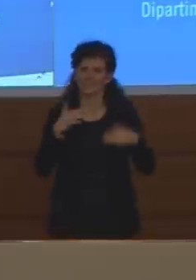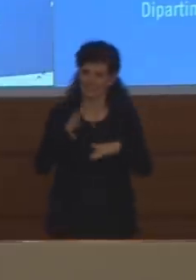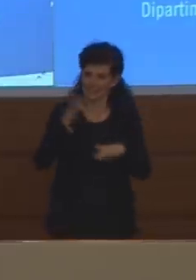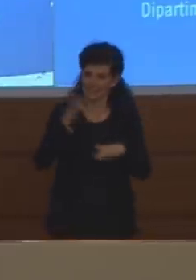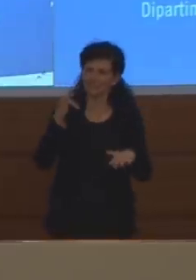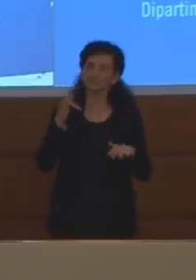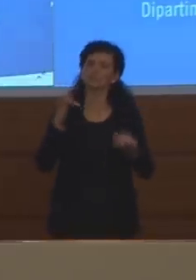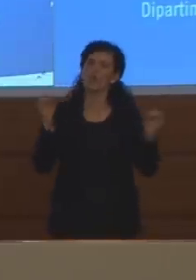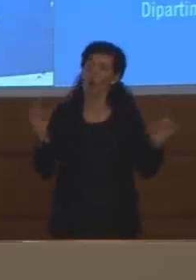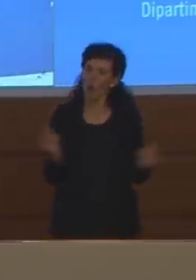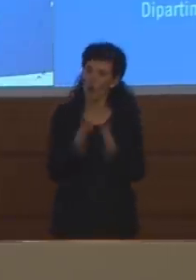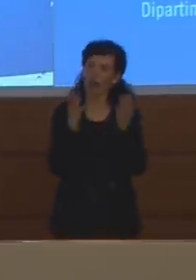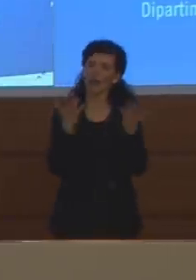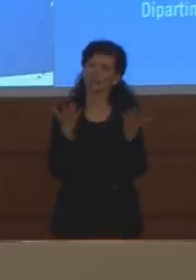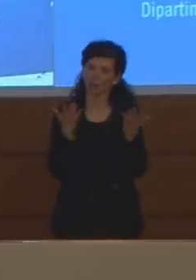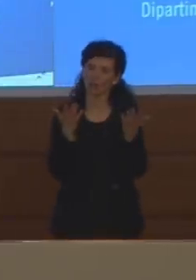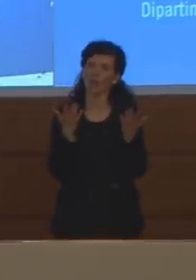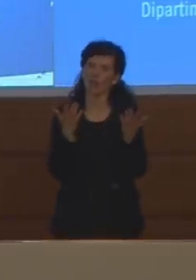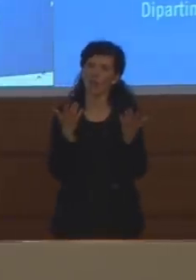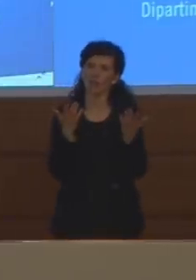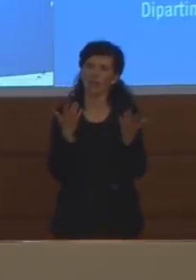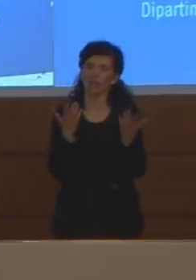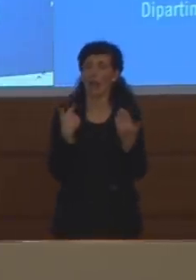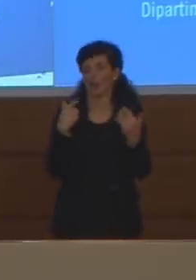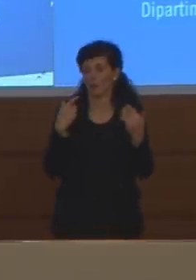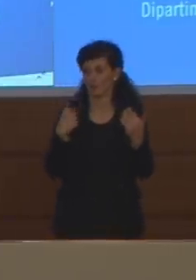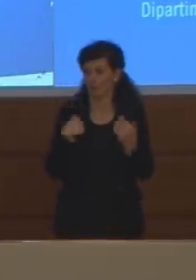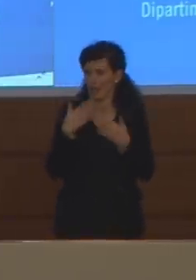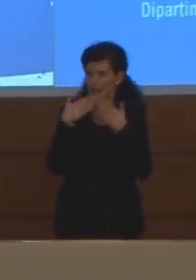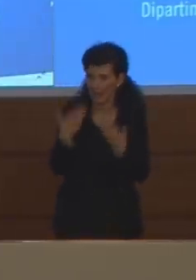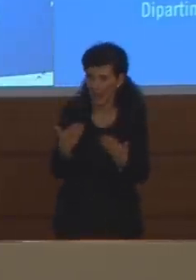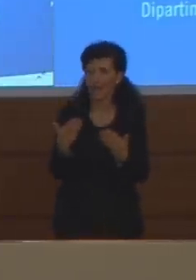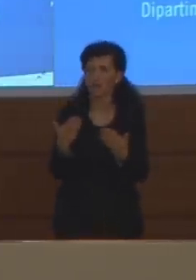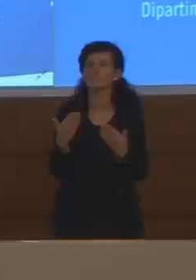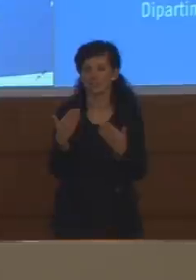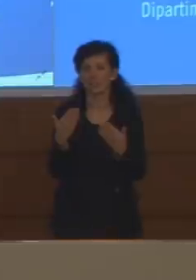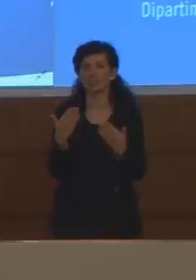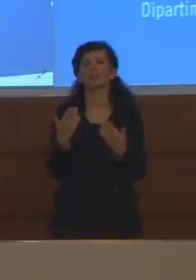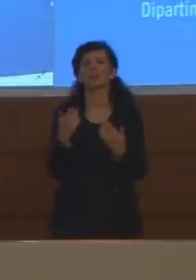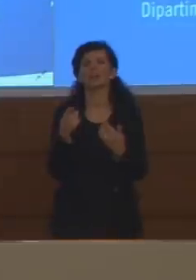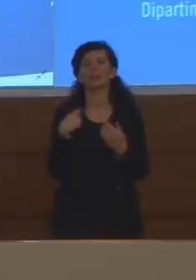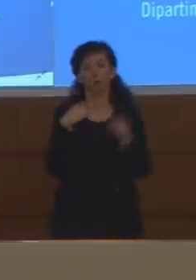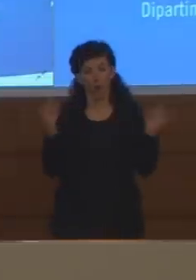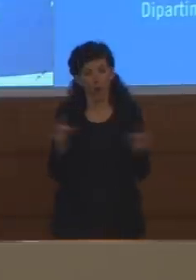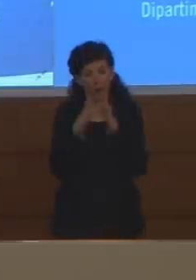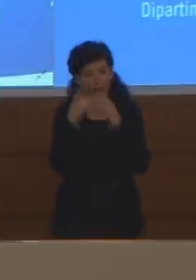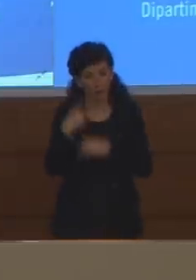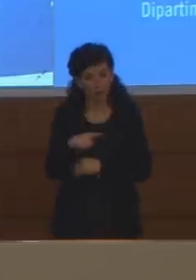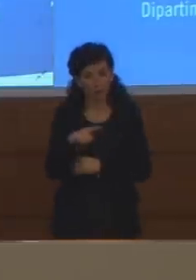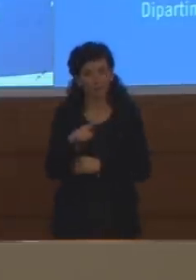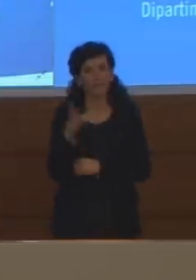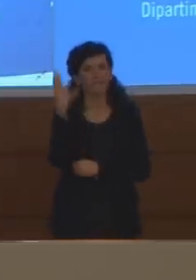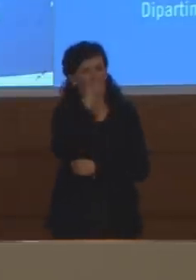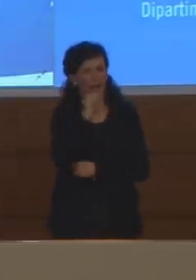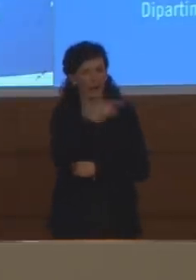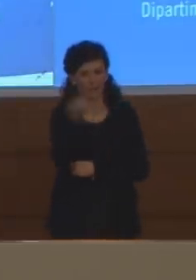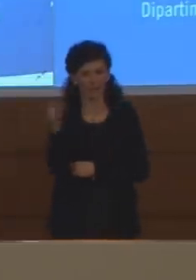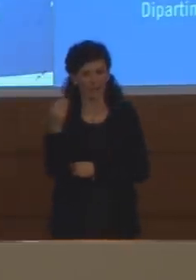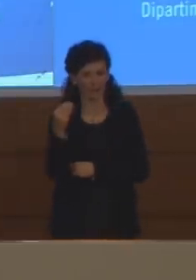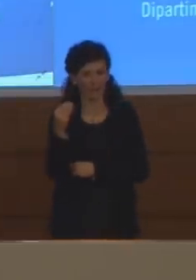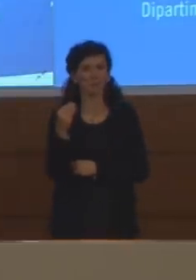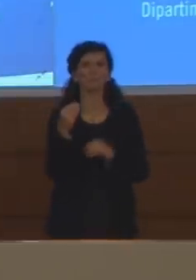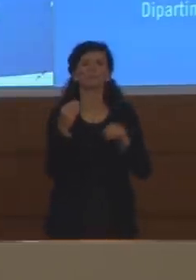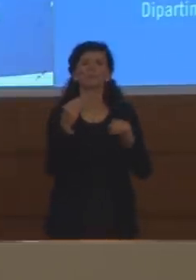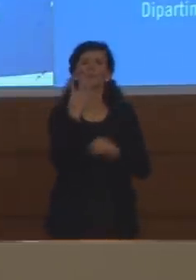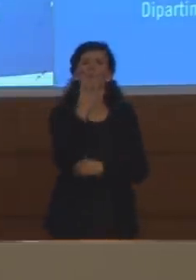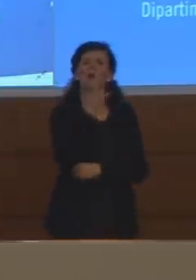'occasione e la ringrazio per dare anche una notizia cioè per fare rimarcare un dato noi abbiamo quattro regioni